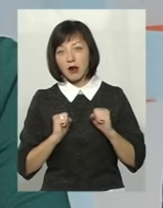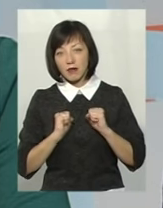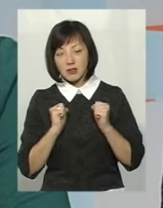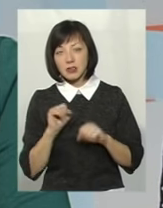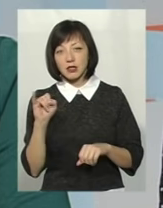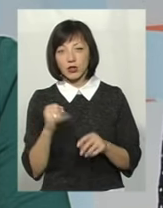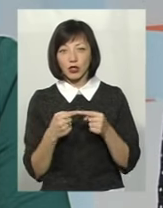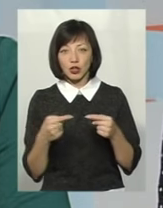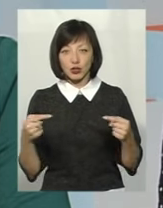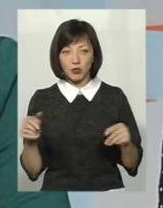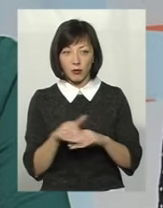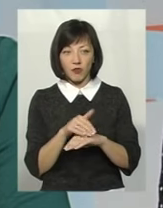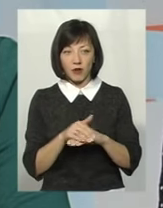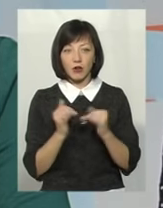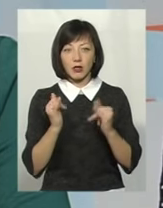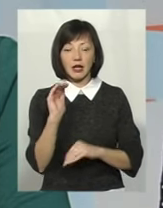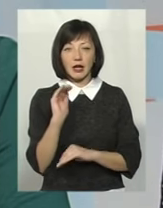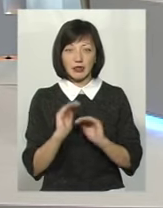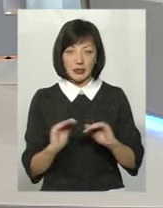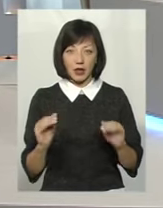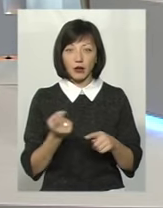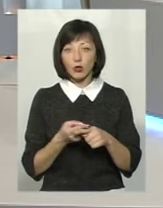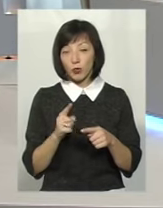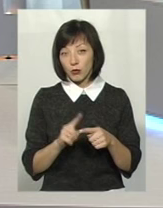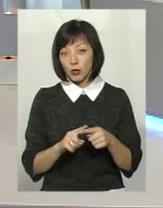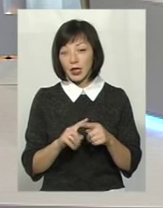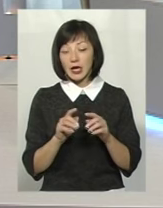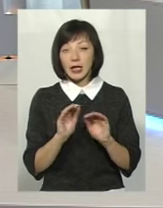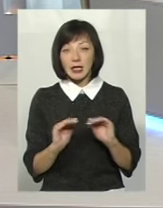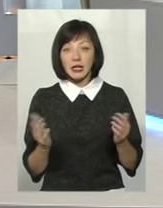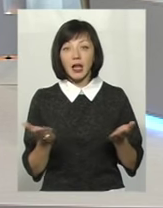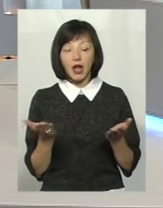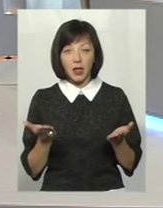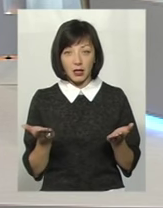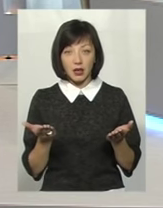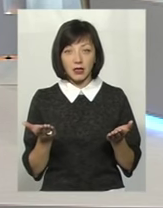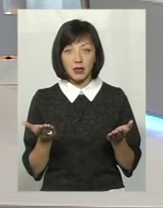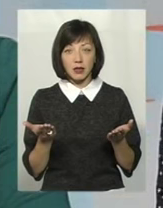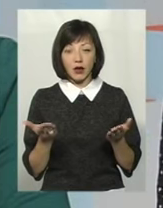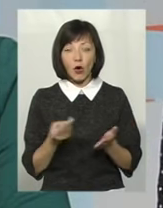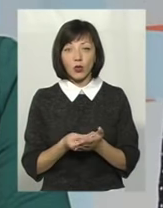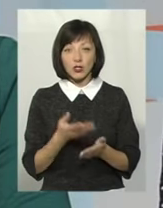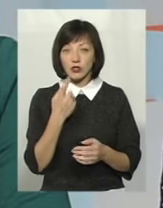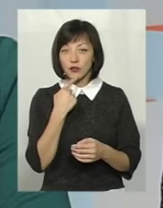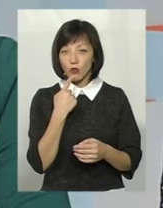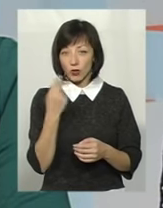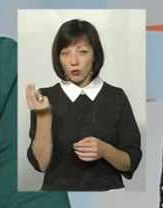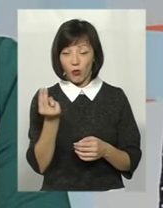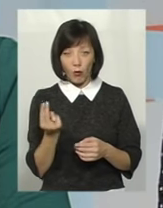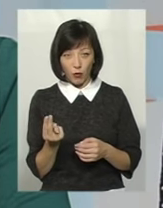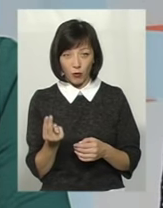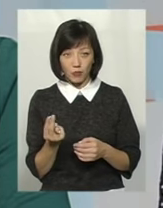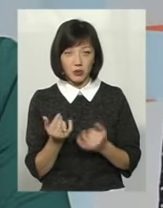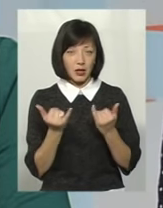і іншу похвалу для дітей. Тому, наприклад, діти, яких оцінювали червоною пастою,